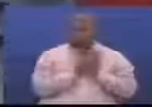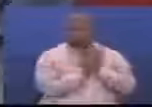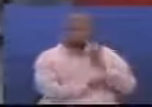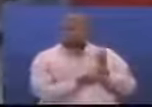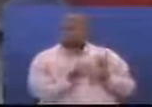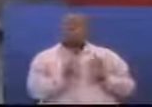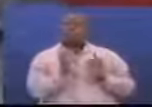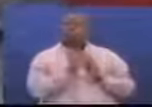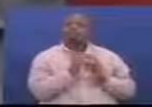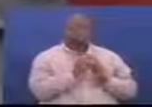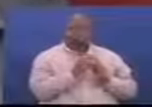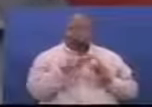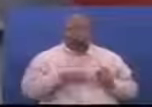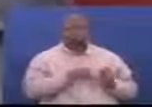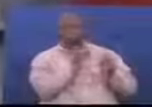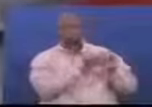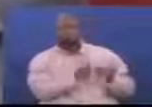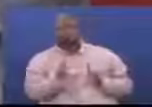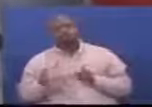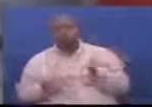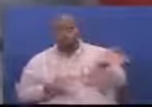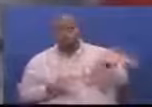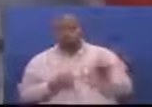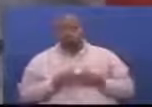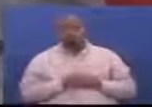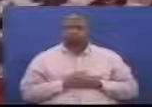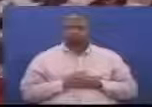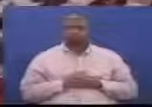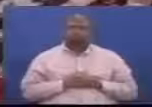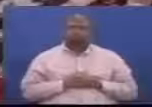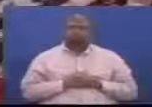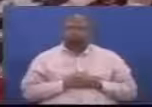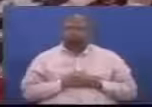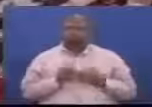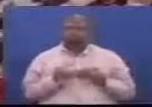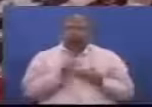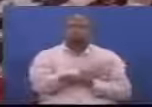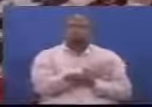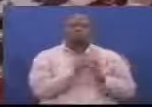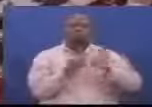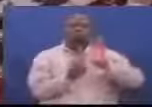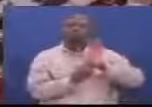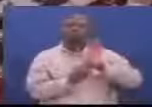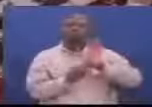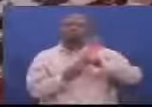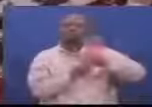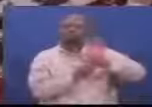waziri wa mpango Tuendeni ukurasa wa Stina 8